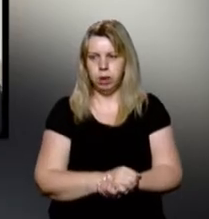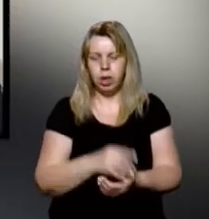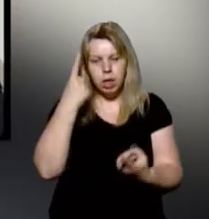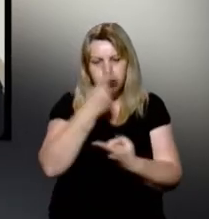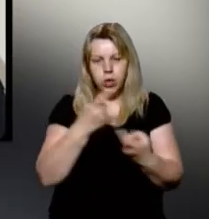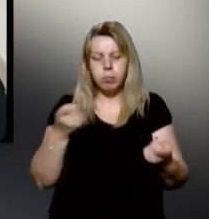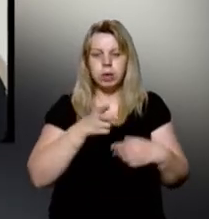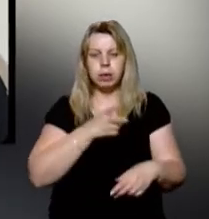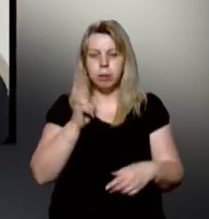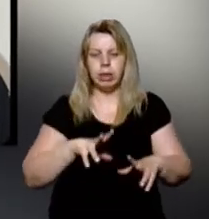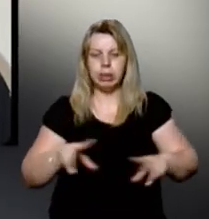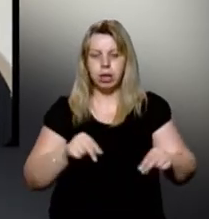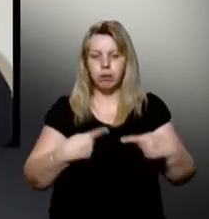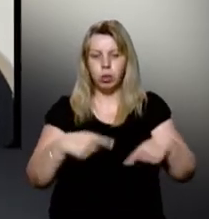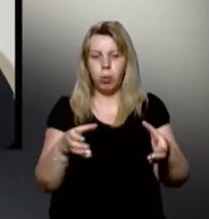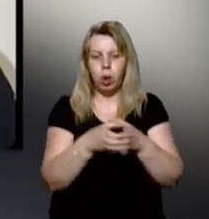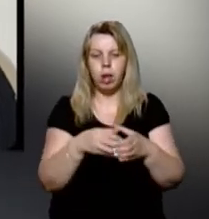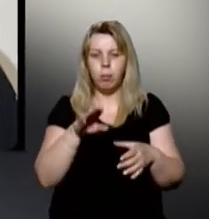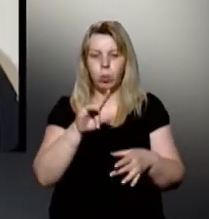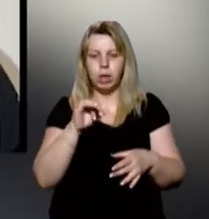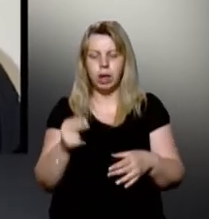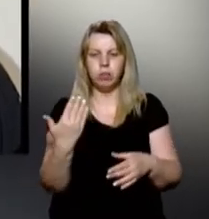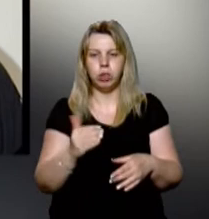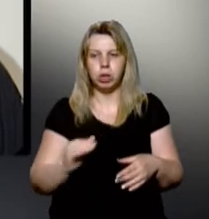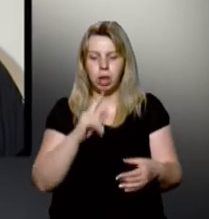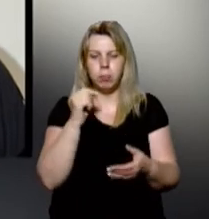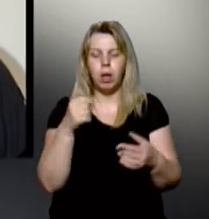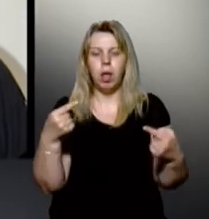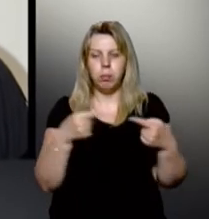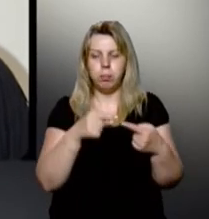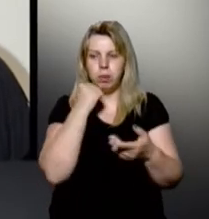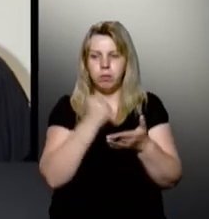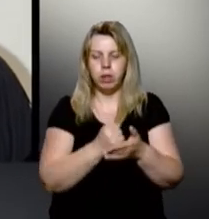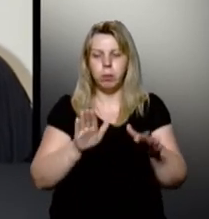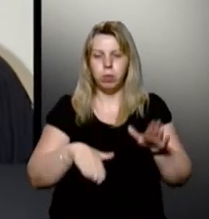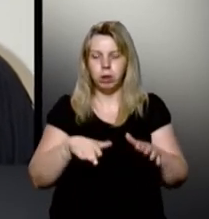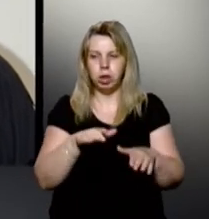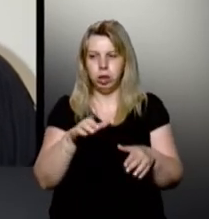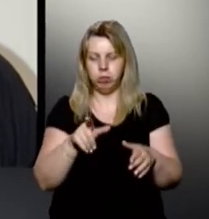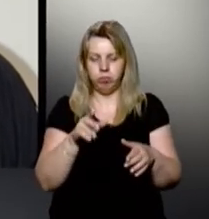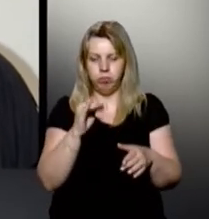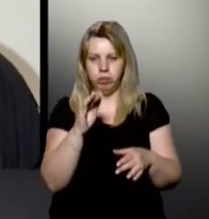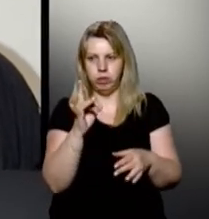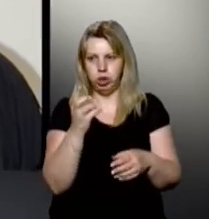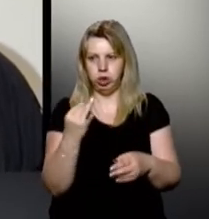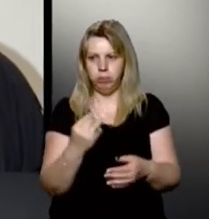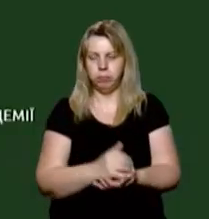Інформацію про загибель тренера футбольного клубу «Мункач» його дітей підтвердив директор Мукачевської футбольної академії Золтан Сільвеші.